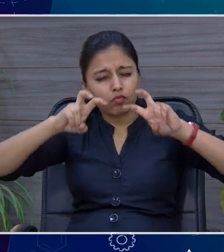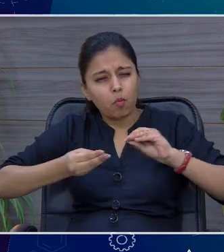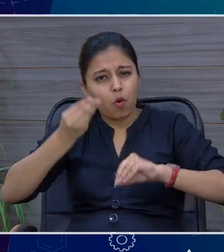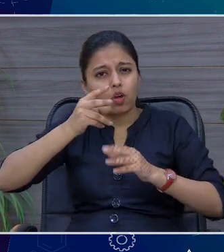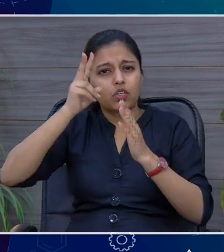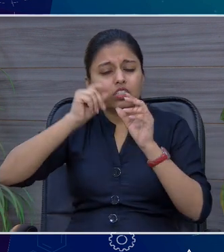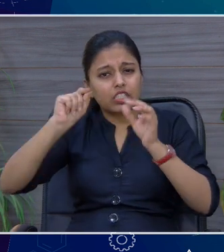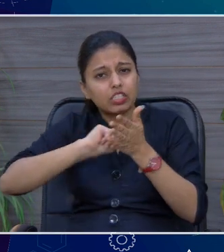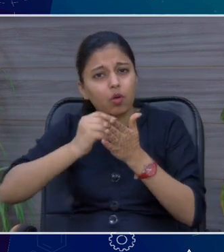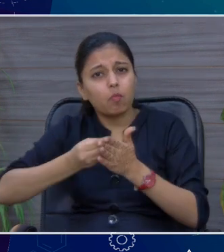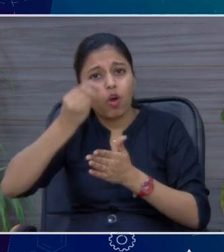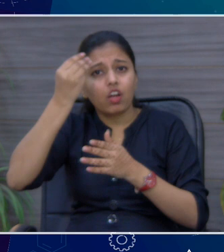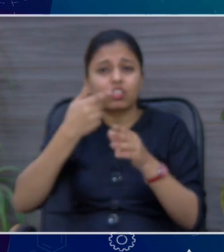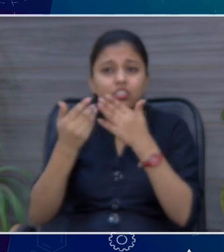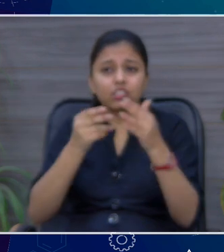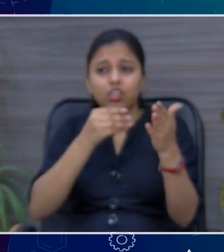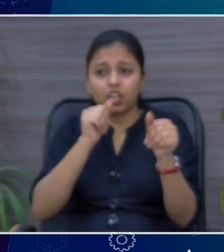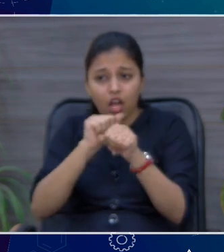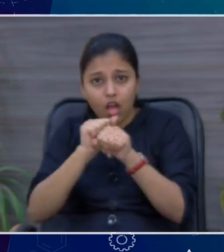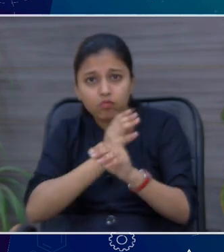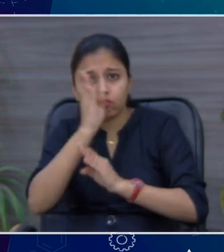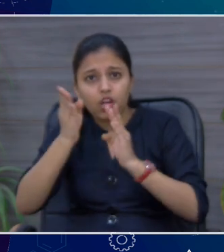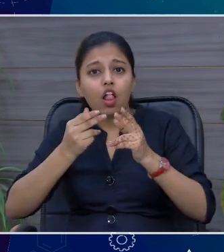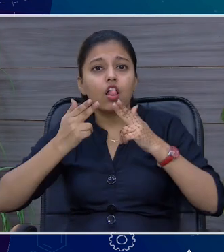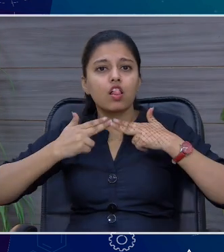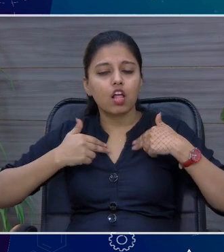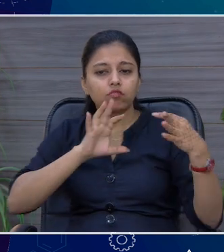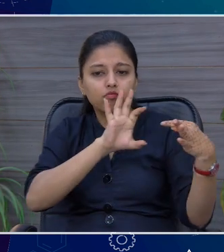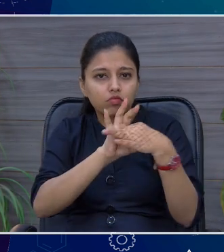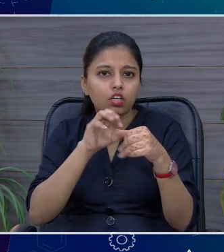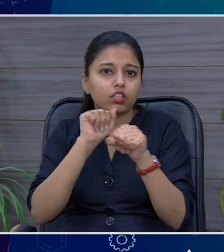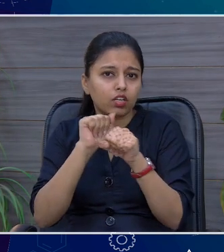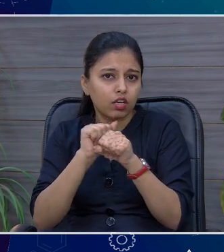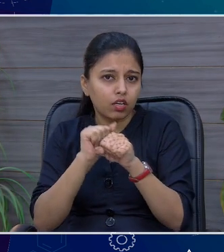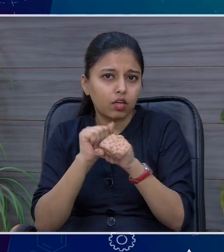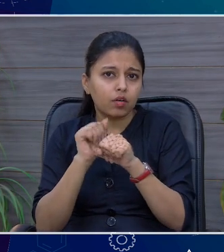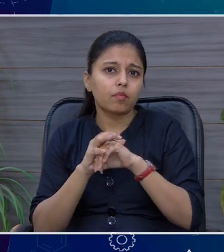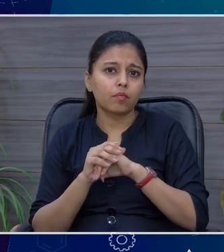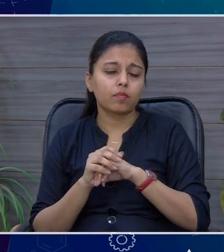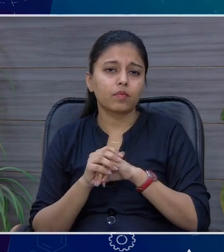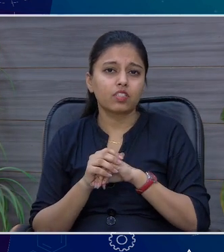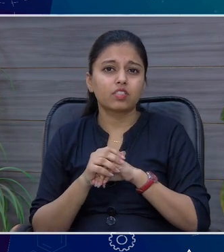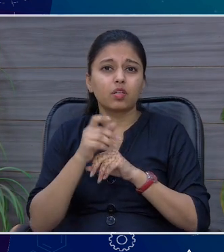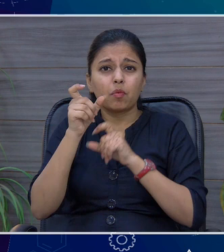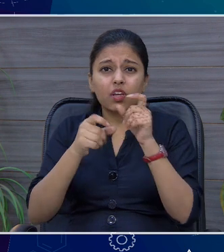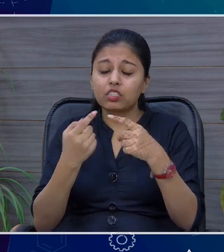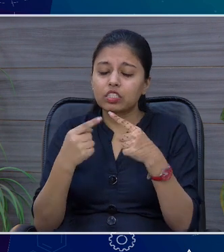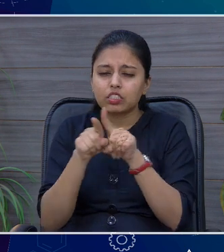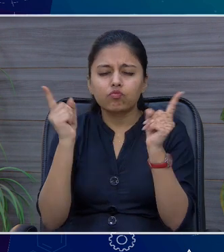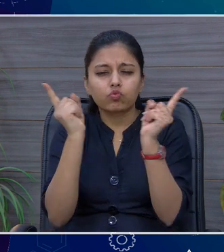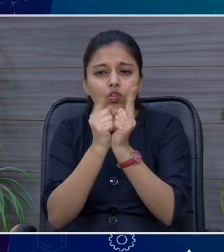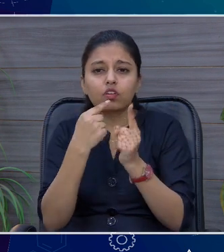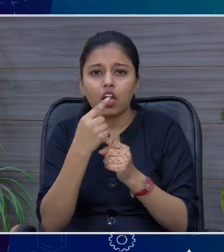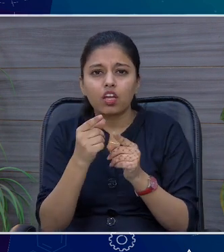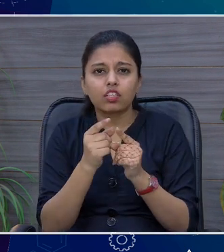तो केस लॉज रहते हैं, लीगल इलिस्टरेशन रहते हैं, हर एक मतलब, तक रीमन ऐसे बोलें तो अगर एक डाउन